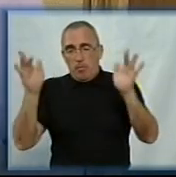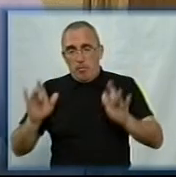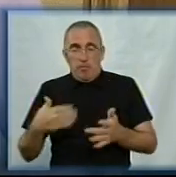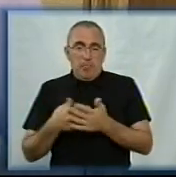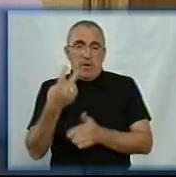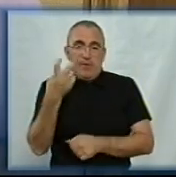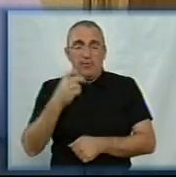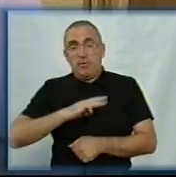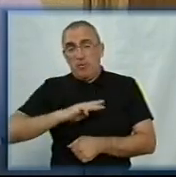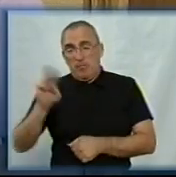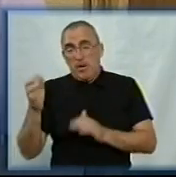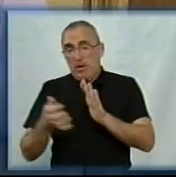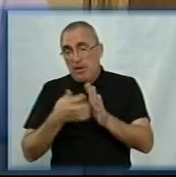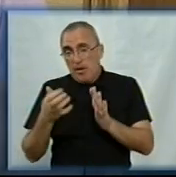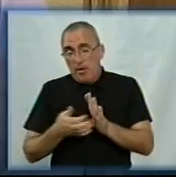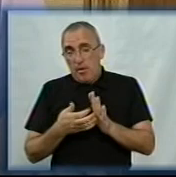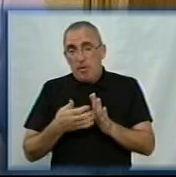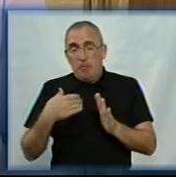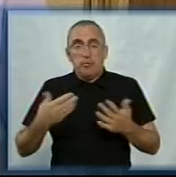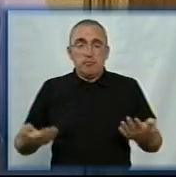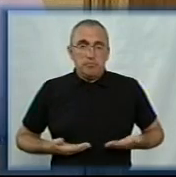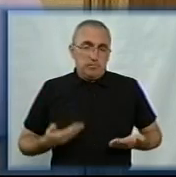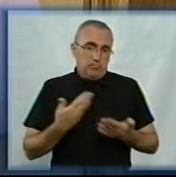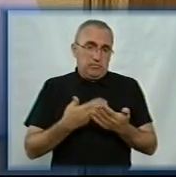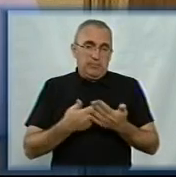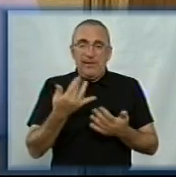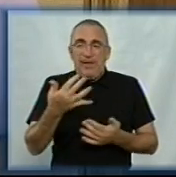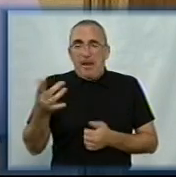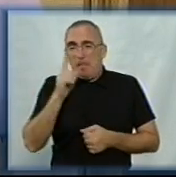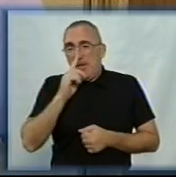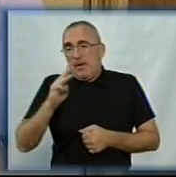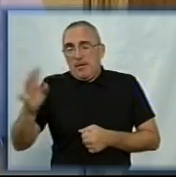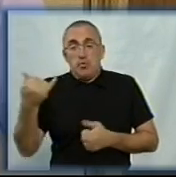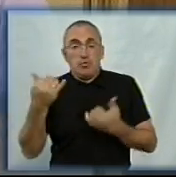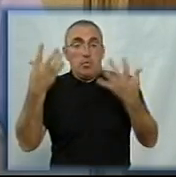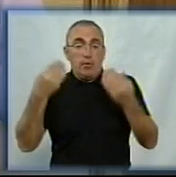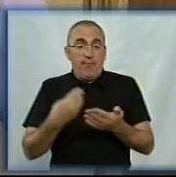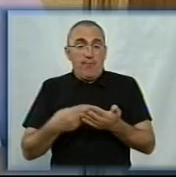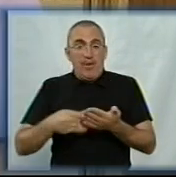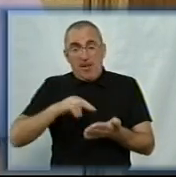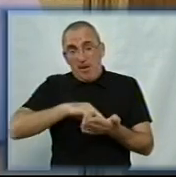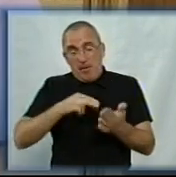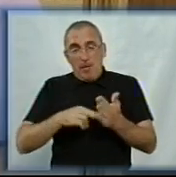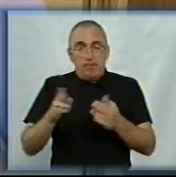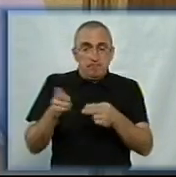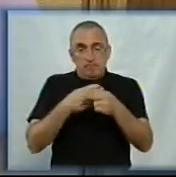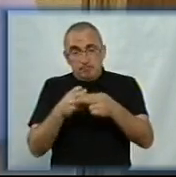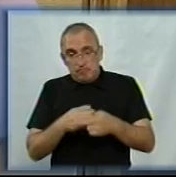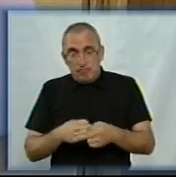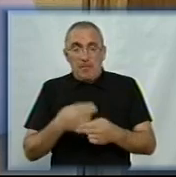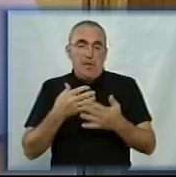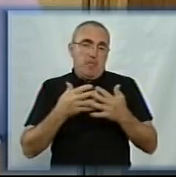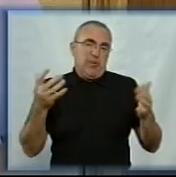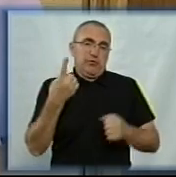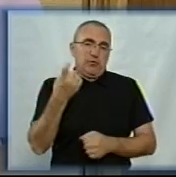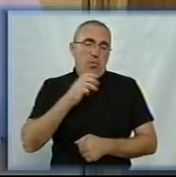більше 200 мільйонів, не вистачало. Ми прожили буквально декілька місяців. На сьогоднішній день фінансові плани коригуються таким чином, що більше 100